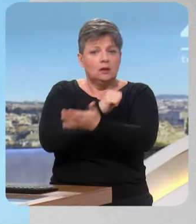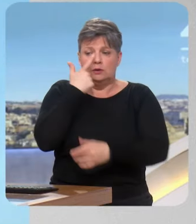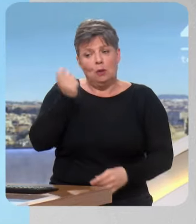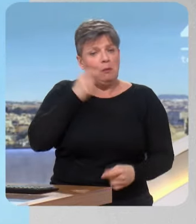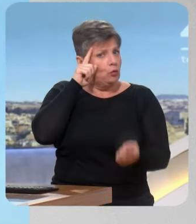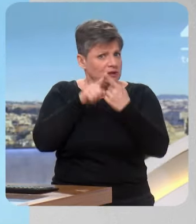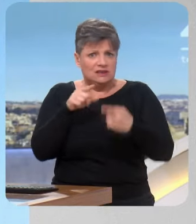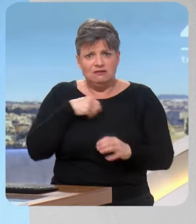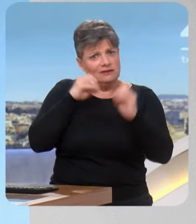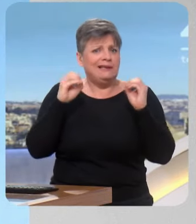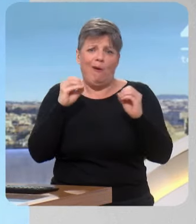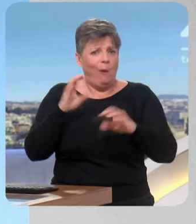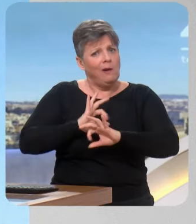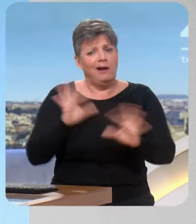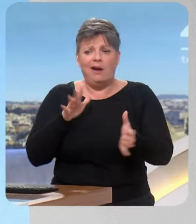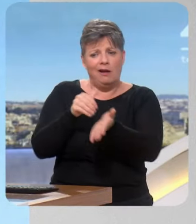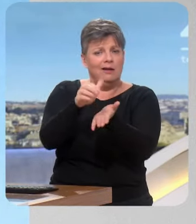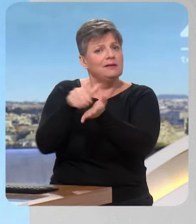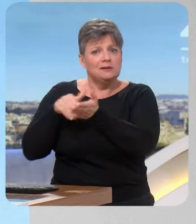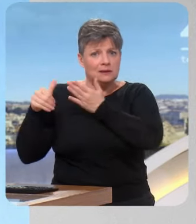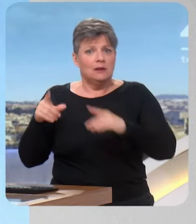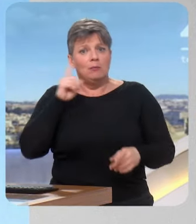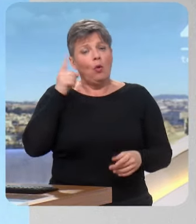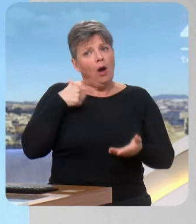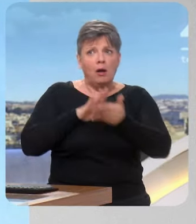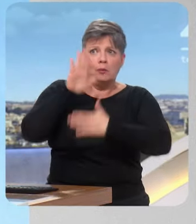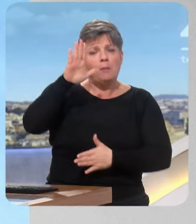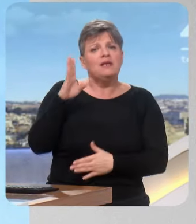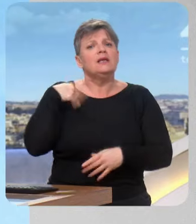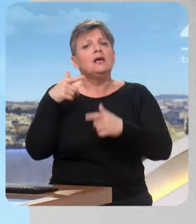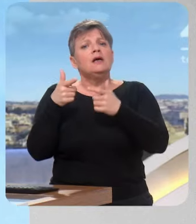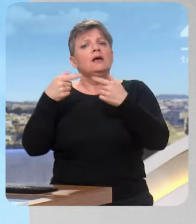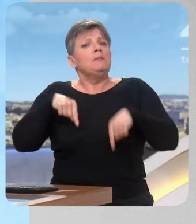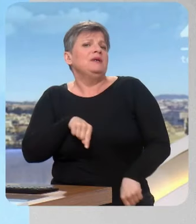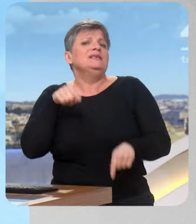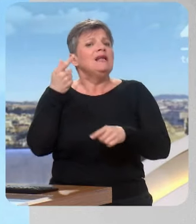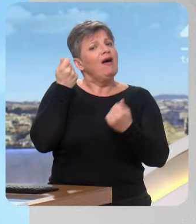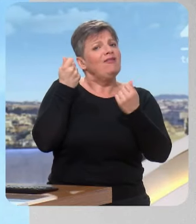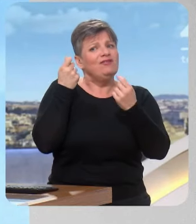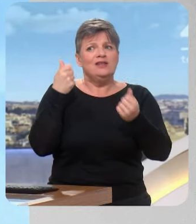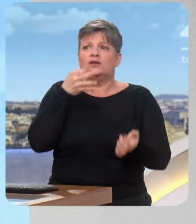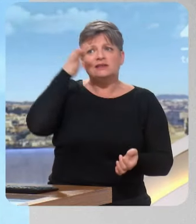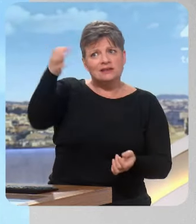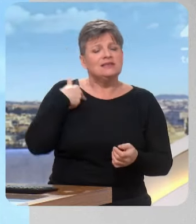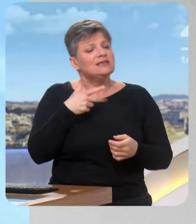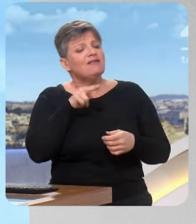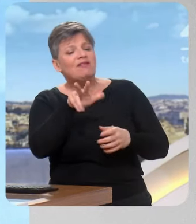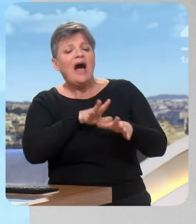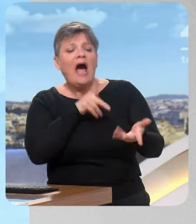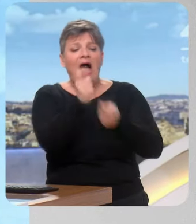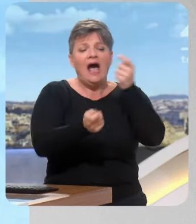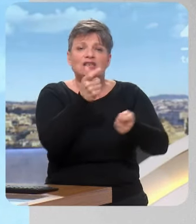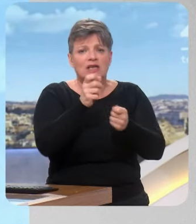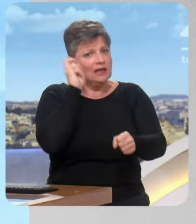Zéro, puisqu'en fait, on a aussi eu un engagement vis-à-vis de Bercy de dire l'ensemble des points de vente que nous reprenons auront l'emploi préservé.